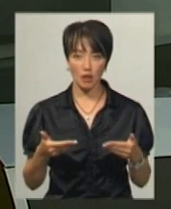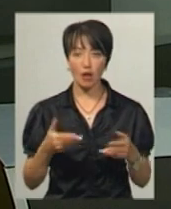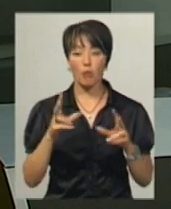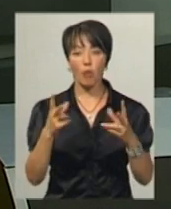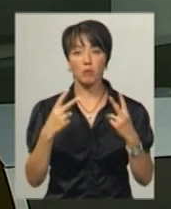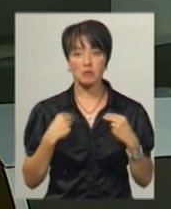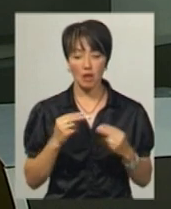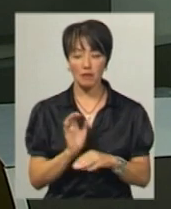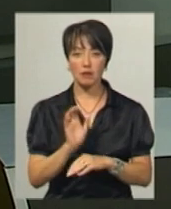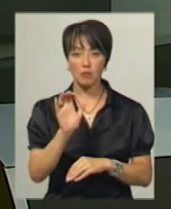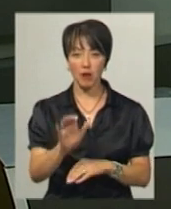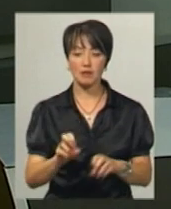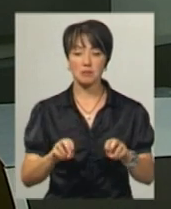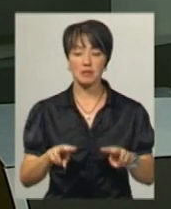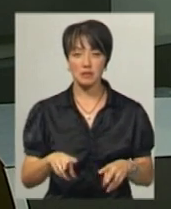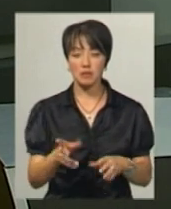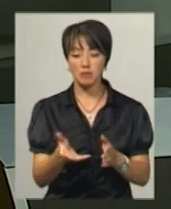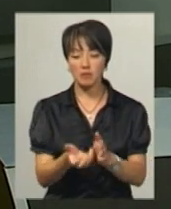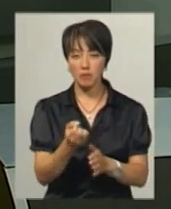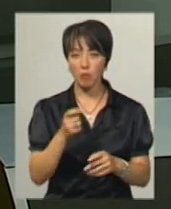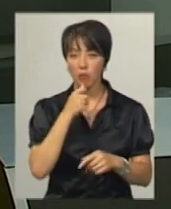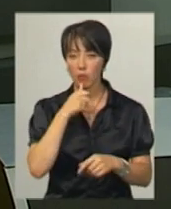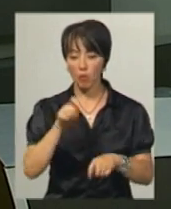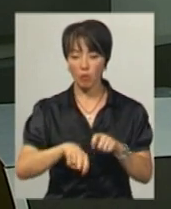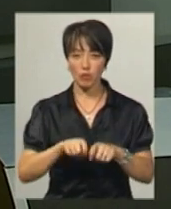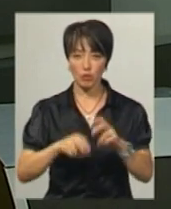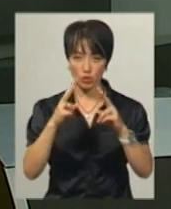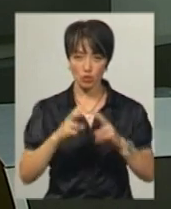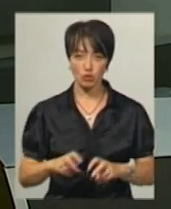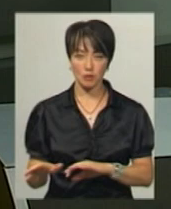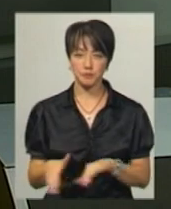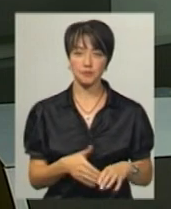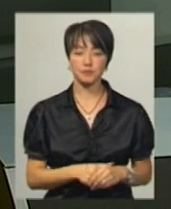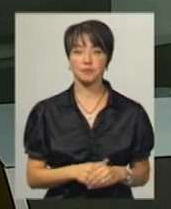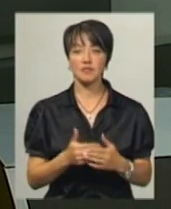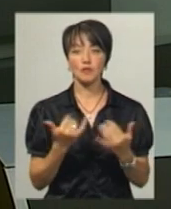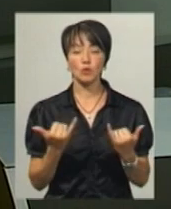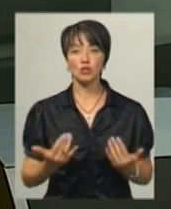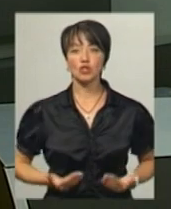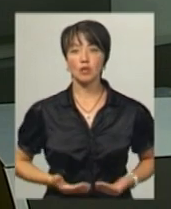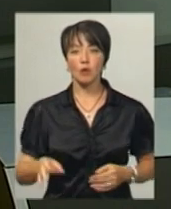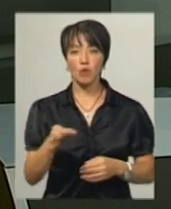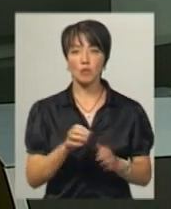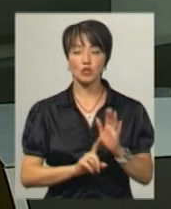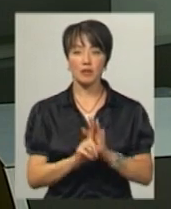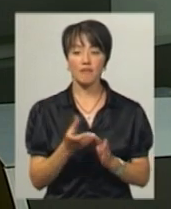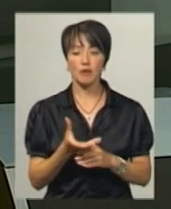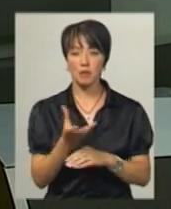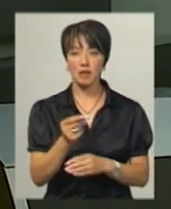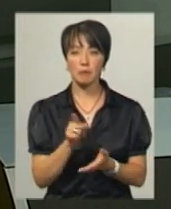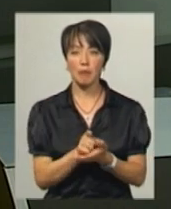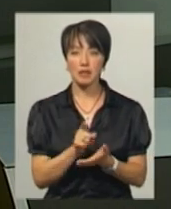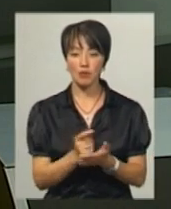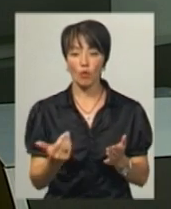Пообіцяли направити туди фахівця та взяти проби на дослідження. Відсьогодні жителям Хмельниччини почали виплачувати